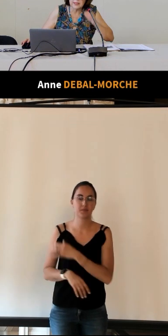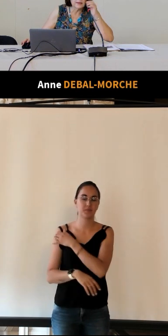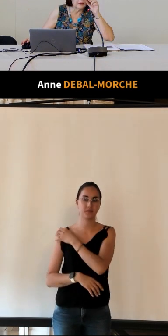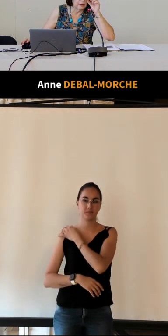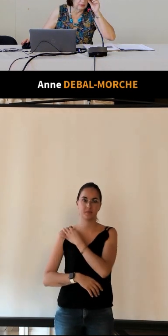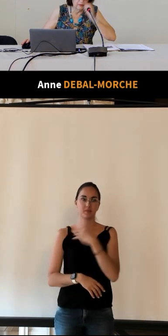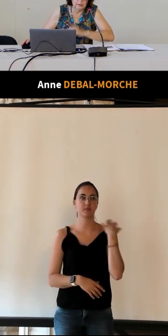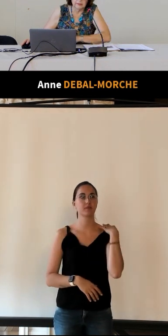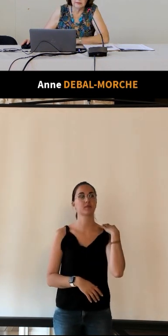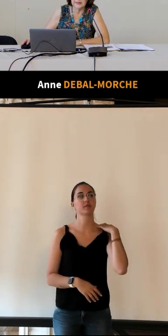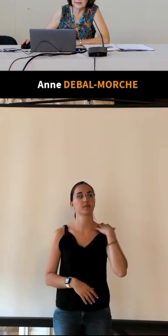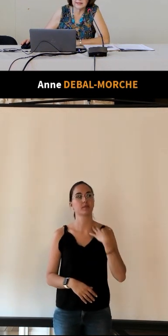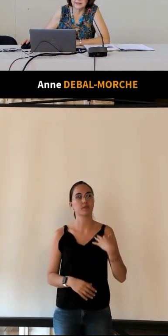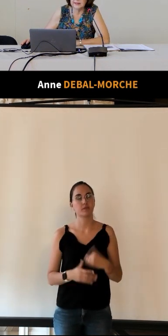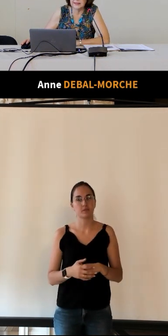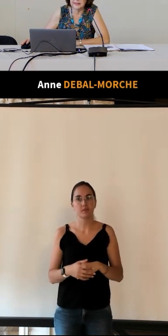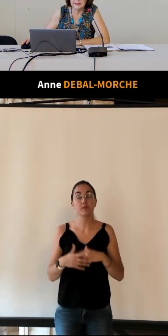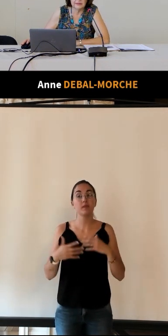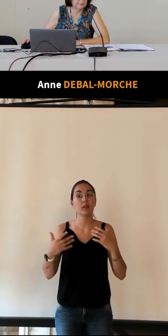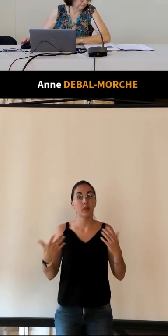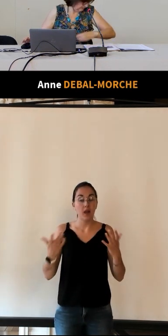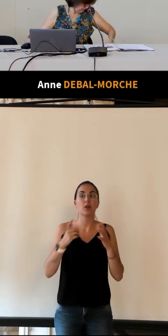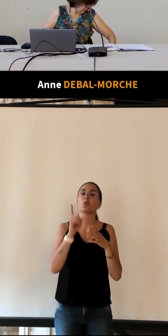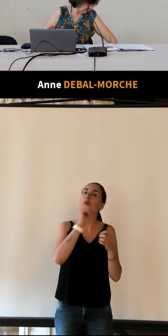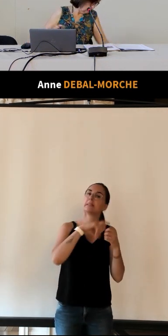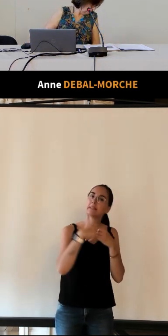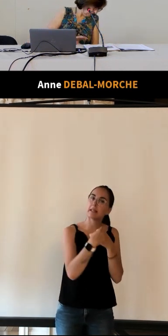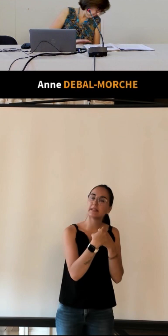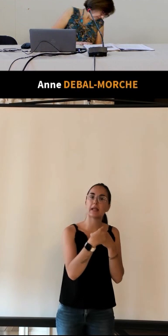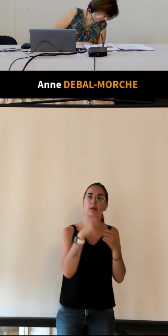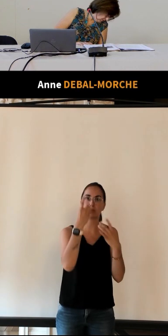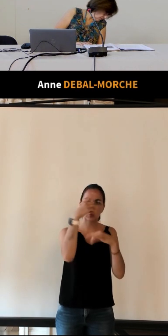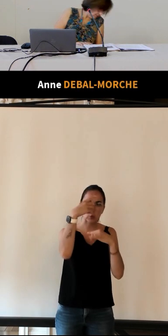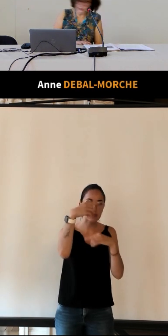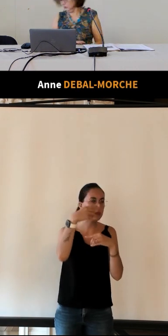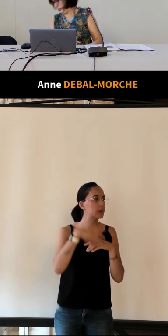ensuite le syndicat d'initiative pardon